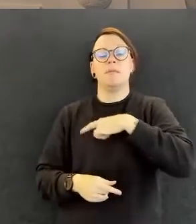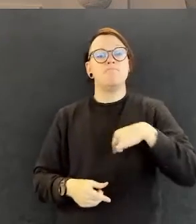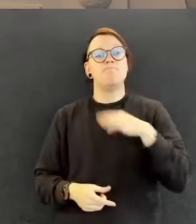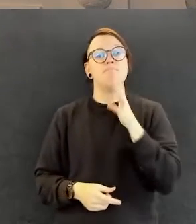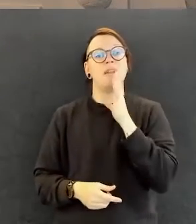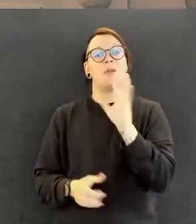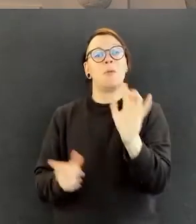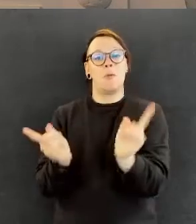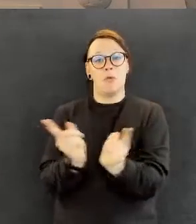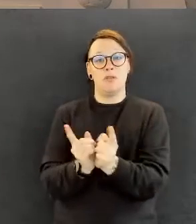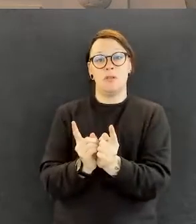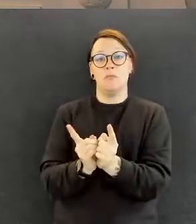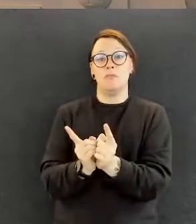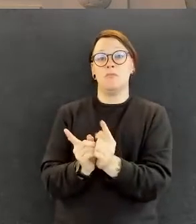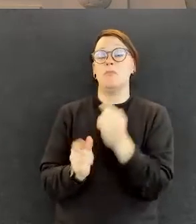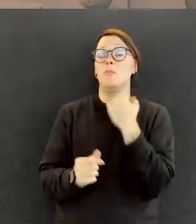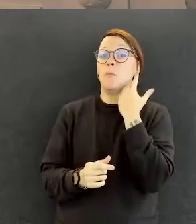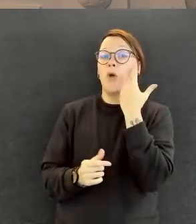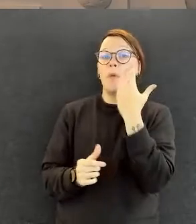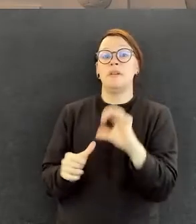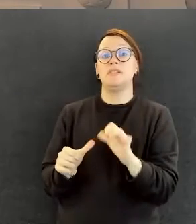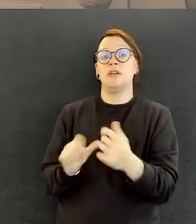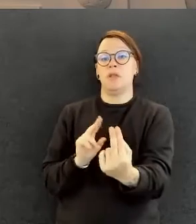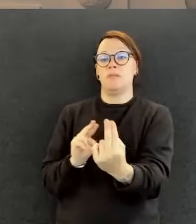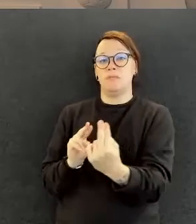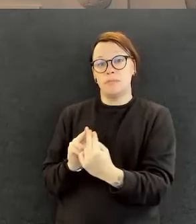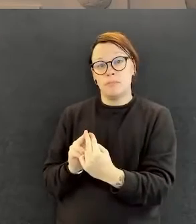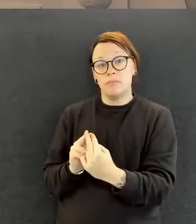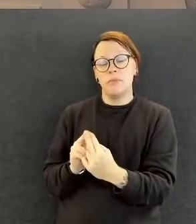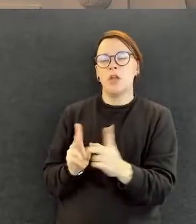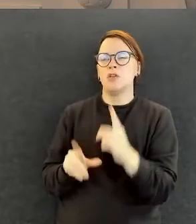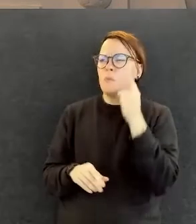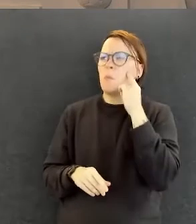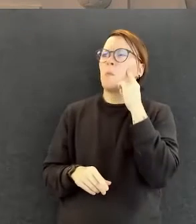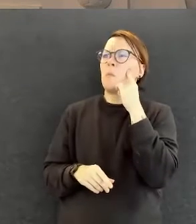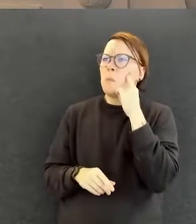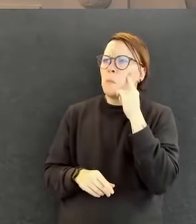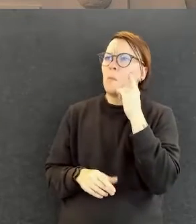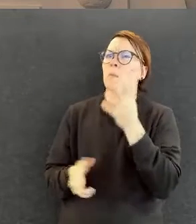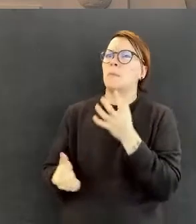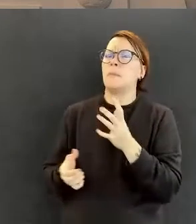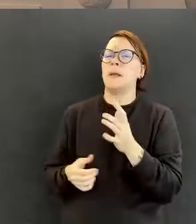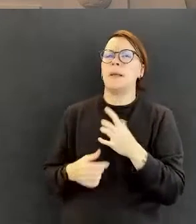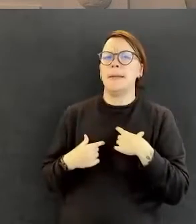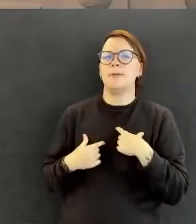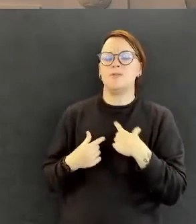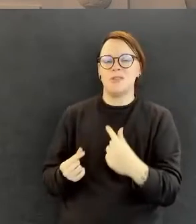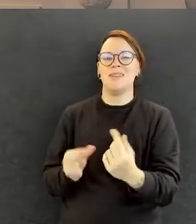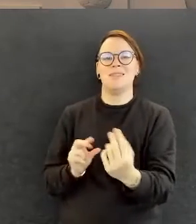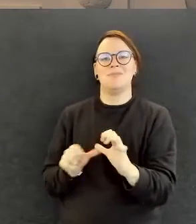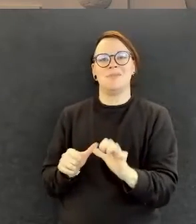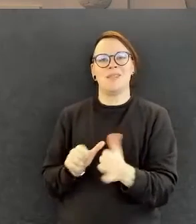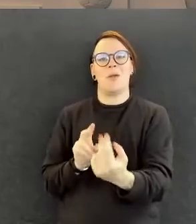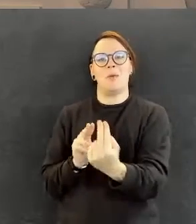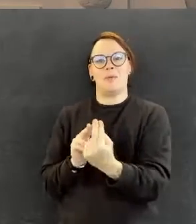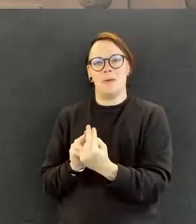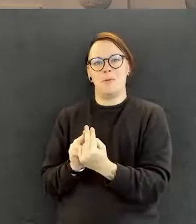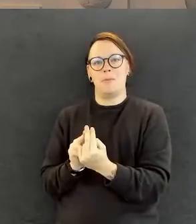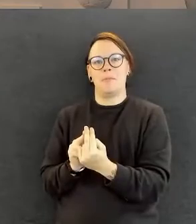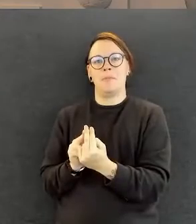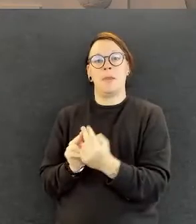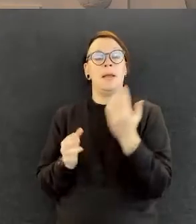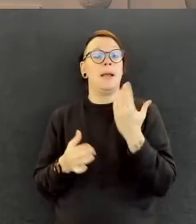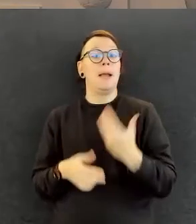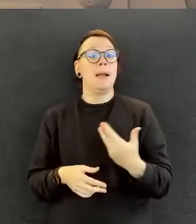yhteydessä. Meiltä saa vinkki vitosia ja kikkakolmosia ja kaikkia muitakin hyviä ohjeita elämään. Hei, kiitoksia